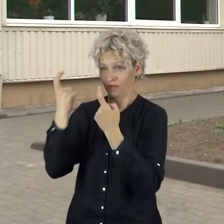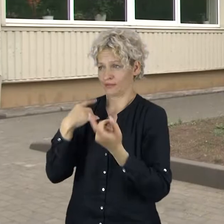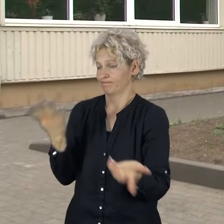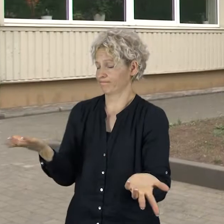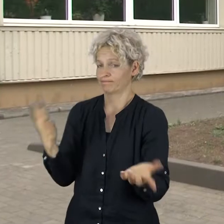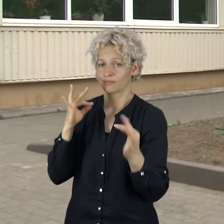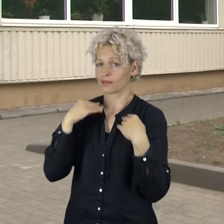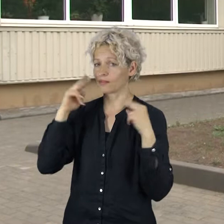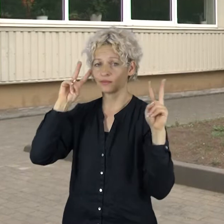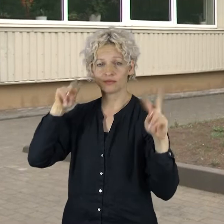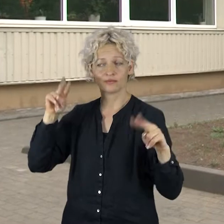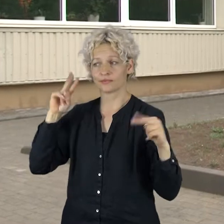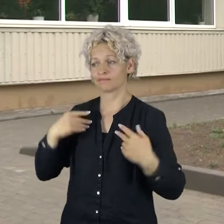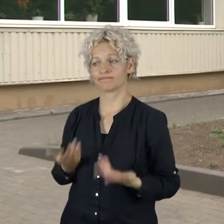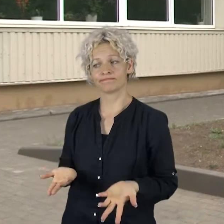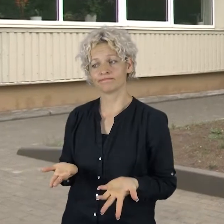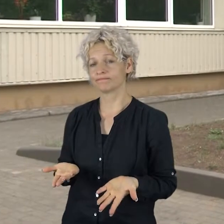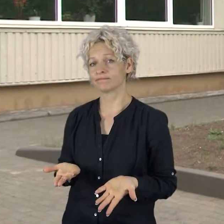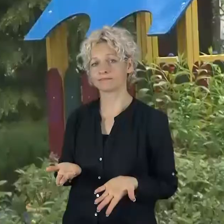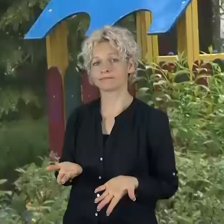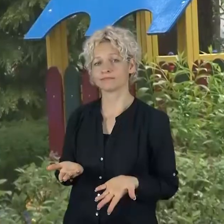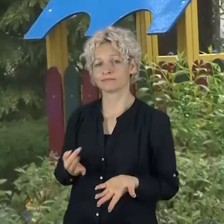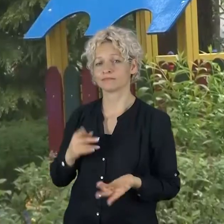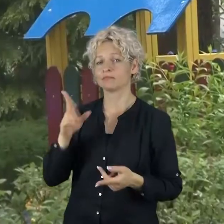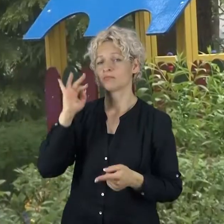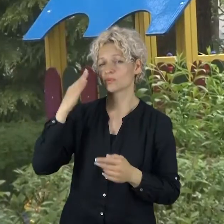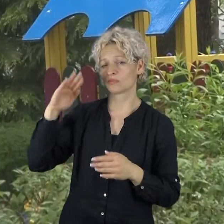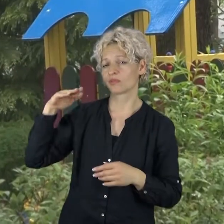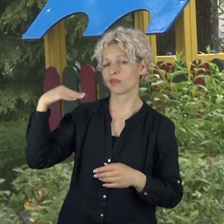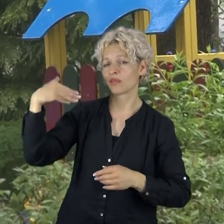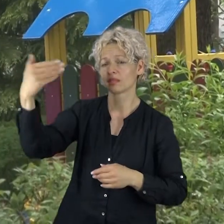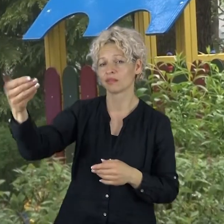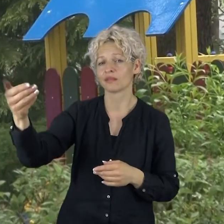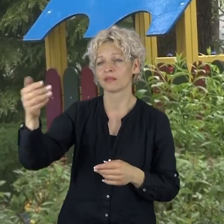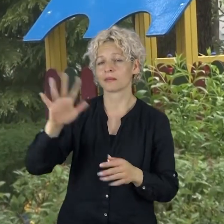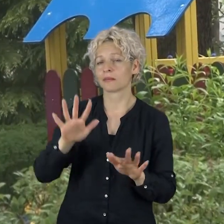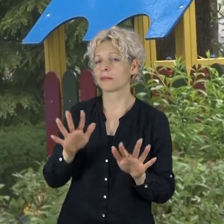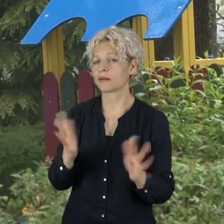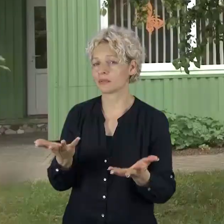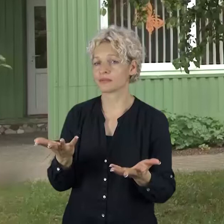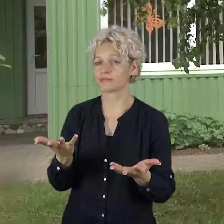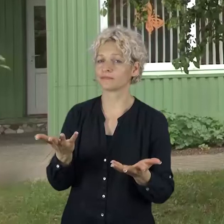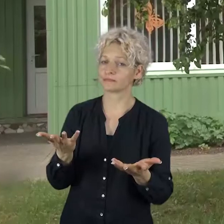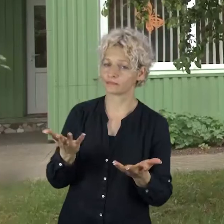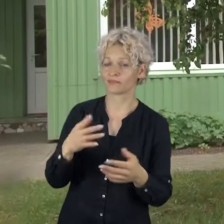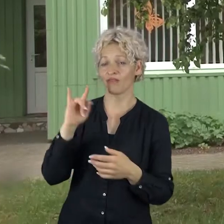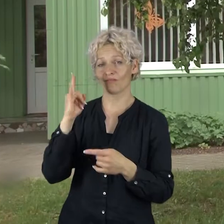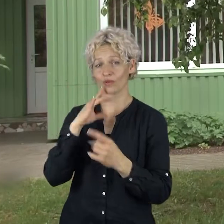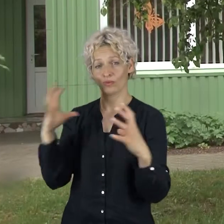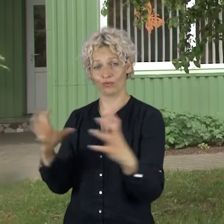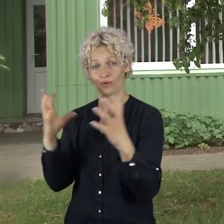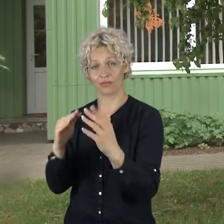Visgi, kaip pakryps tiek šių lių vaikų globos namų šaltinis, tiek sutrikusio įvystimo su kūdikio namu likimai parodys tik laikas.